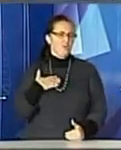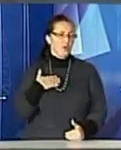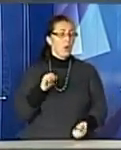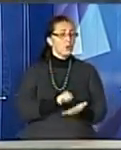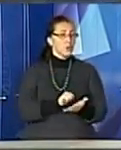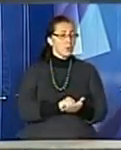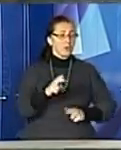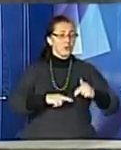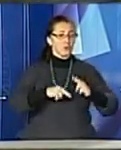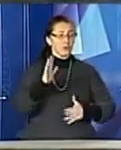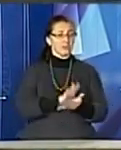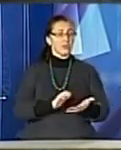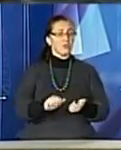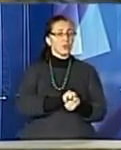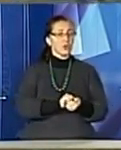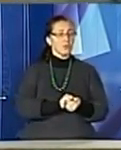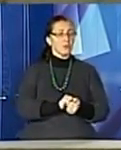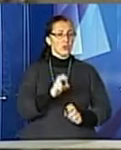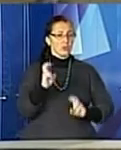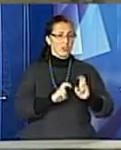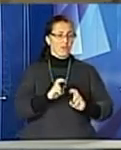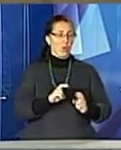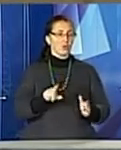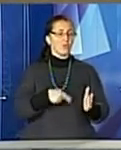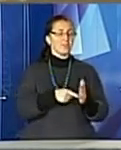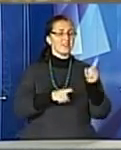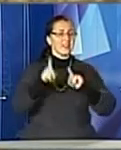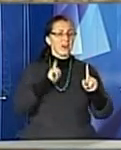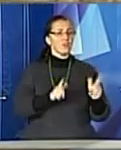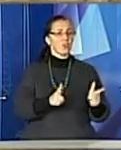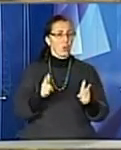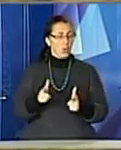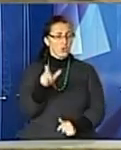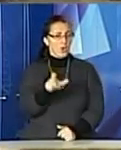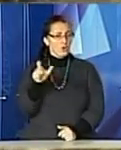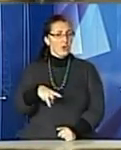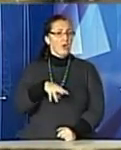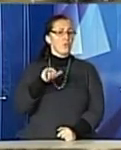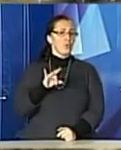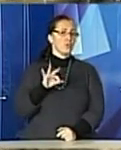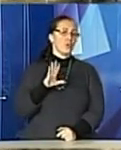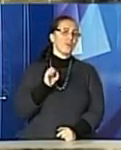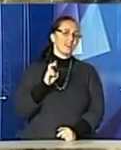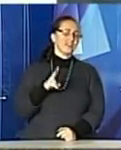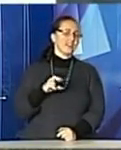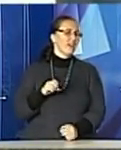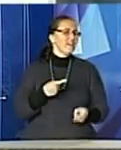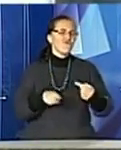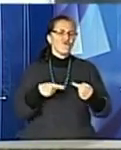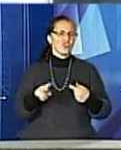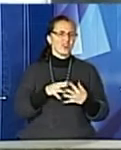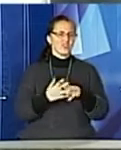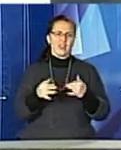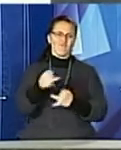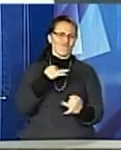щодо будівництва сміттєперробного заводу в мерії вже погоджують із мешканцями Мурованого та інших сіл, ніхто не радився. Натомість у Ратуші